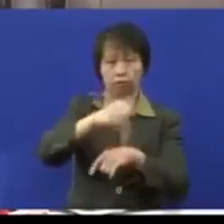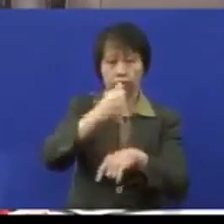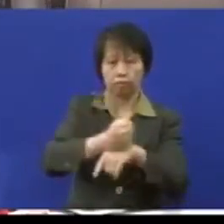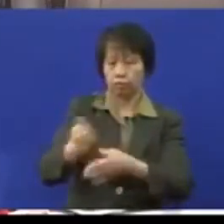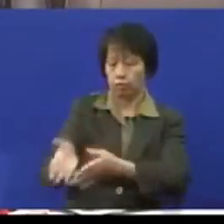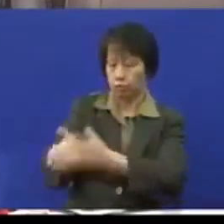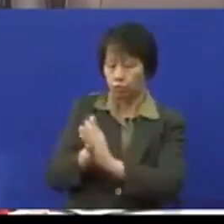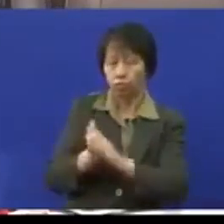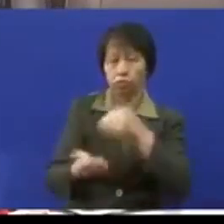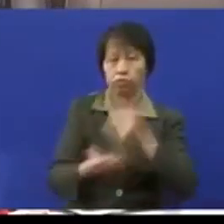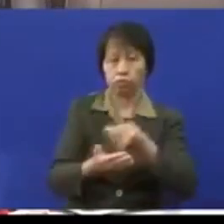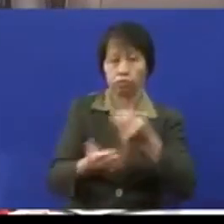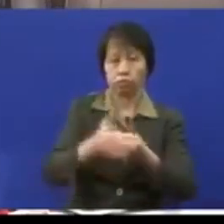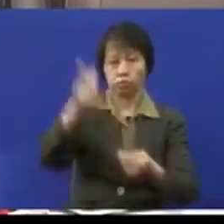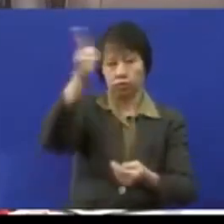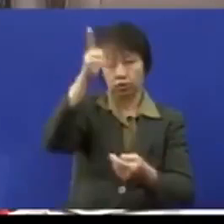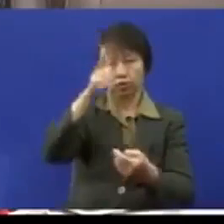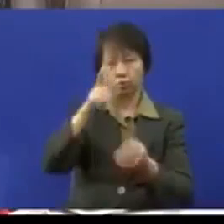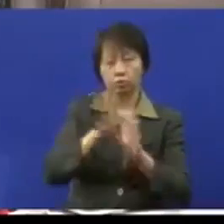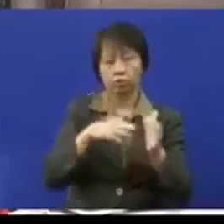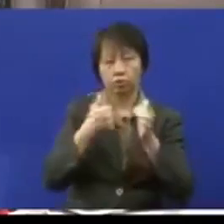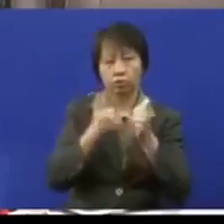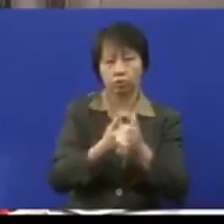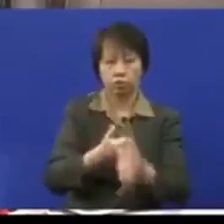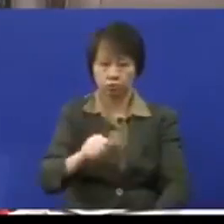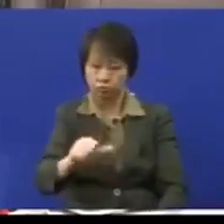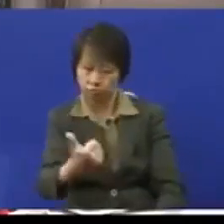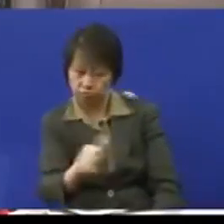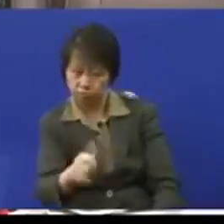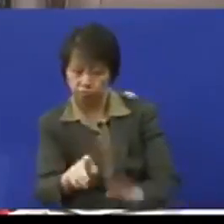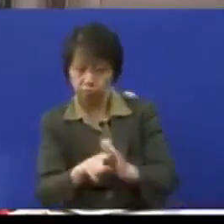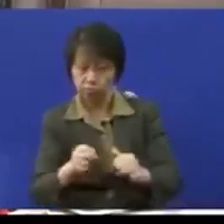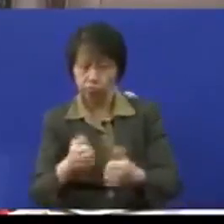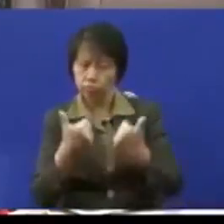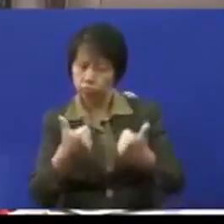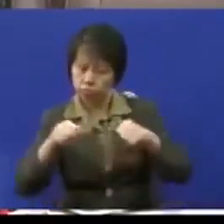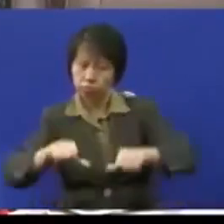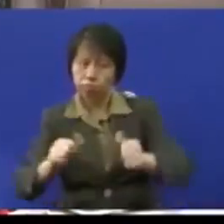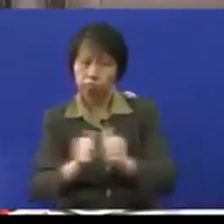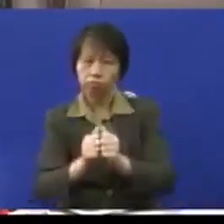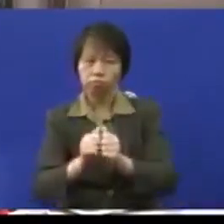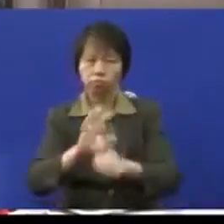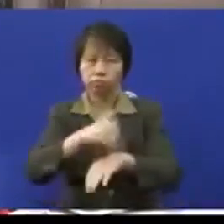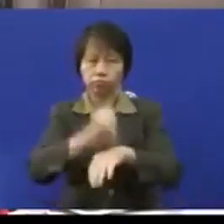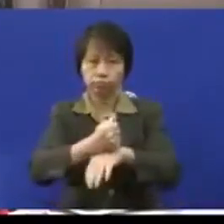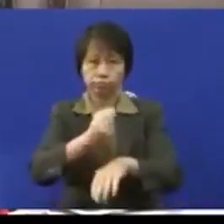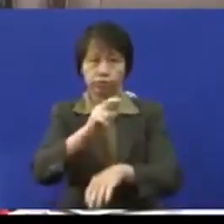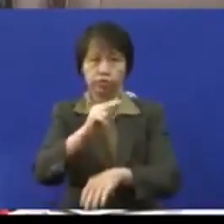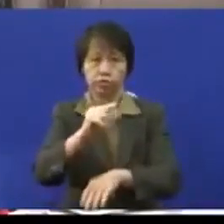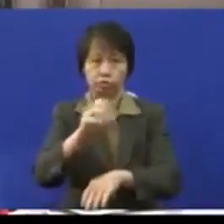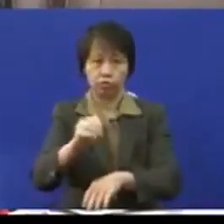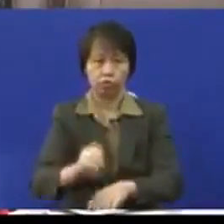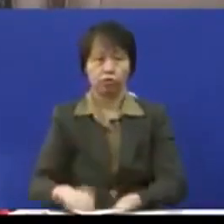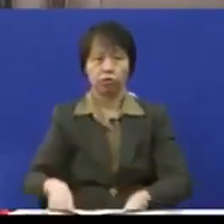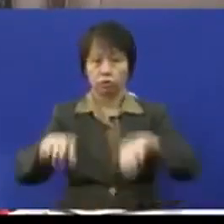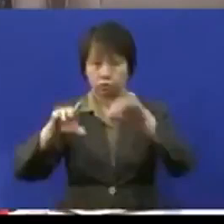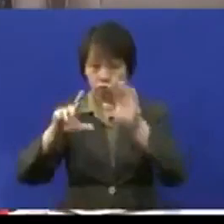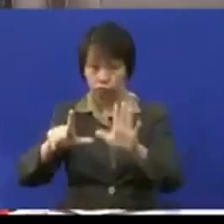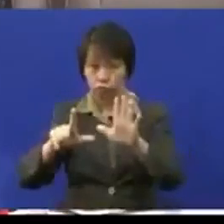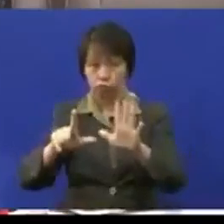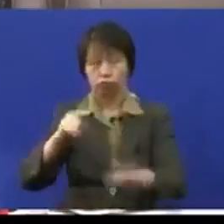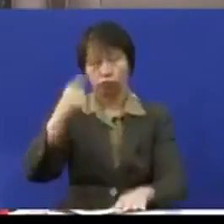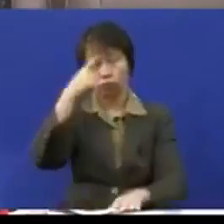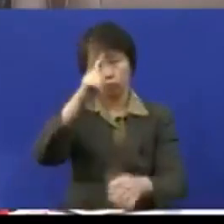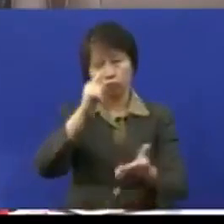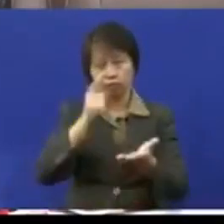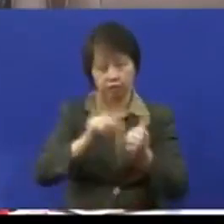memohon peruntukan kerajaan berdasarkan penilaian keberkasanan pertubuhan-pertubuhan tujuan adalah untuk memastikan setiap